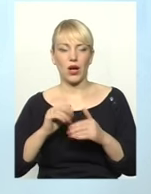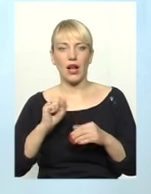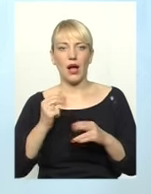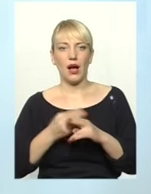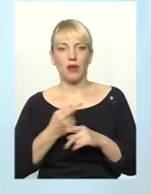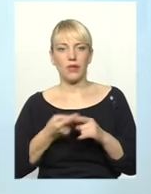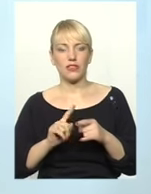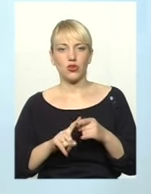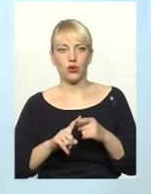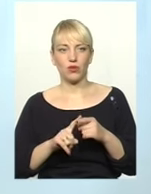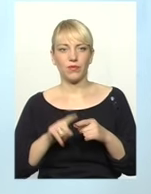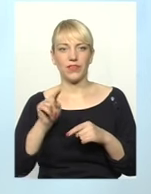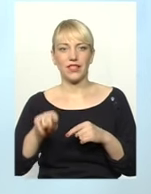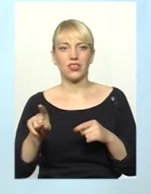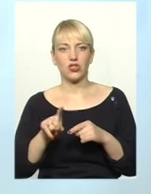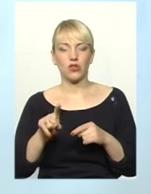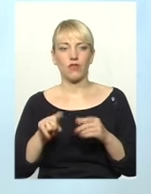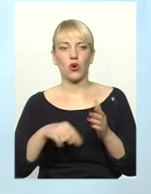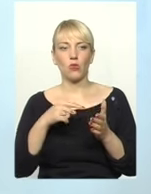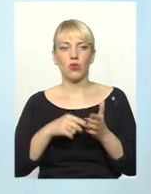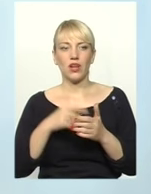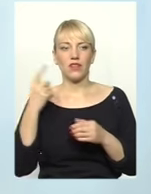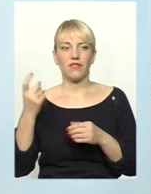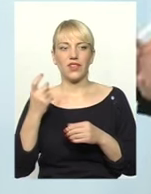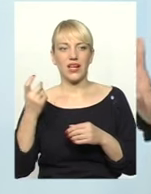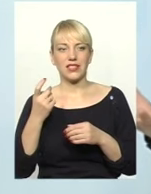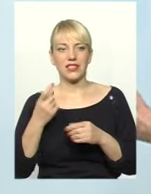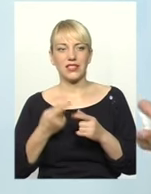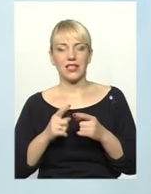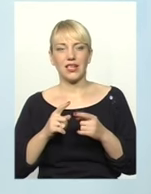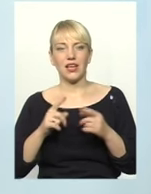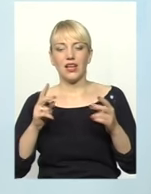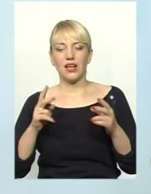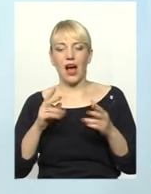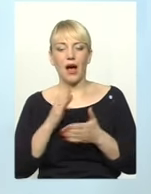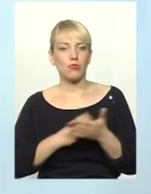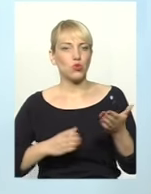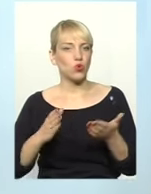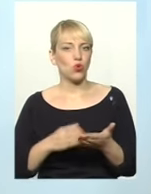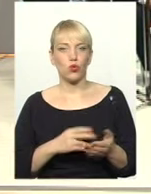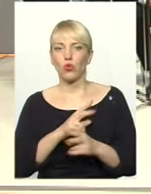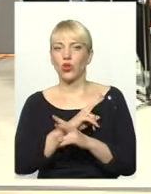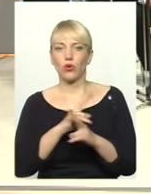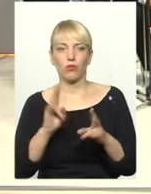нього те, що є в комунальній власності, абсолютно нікому не потрібне,